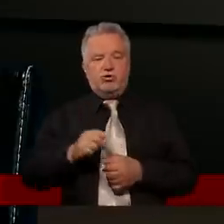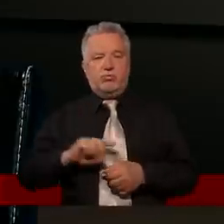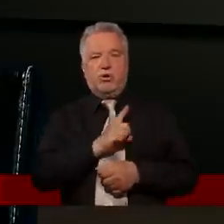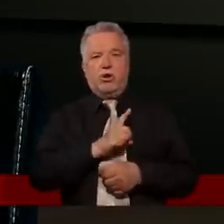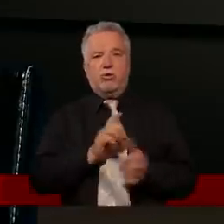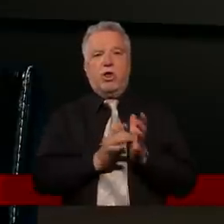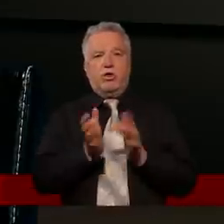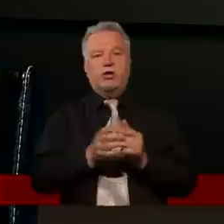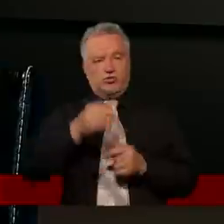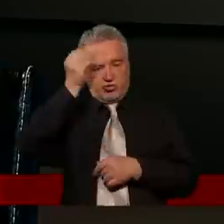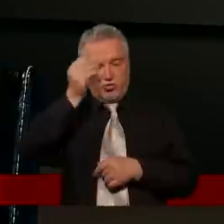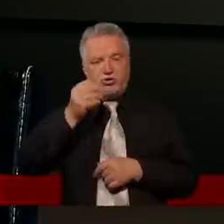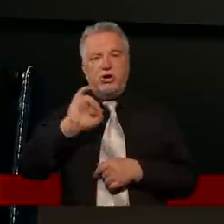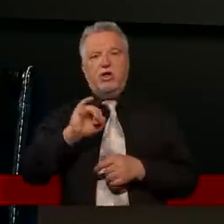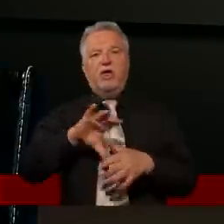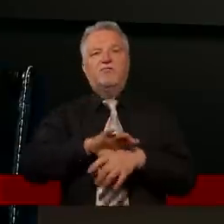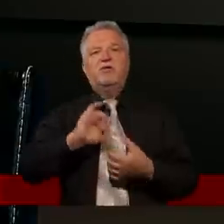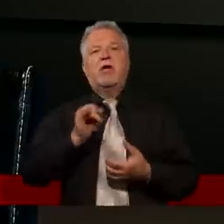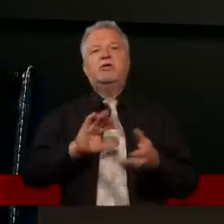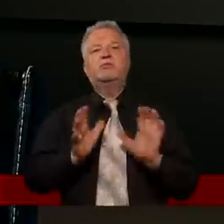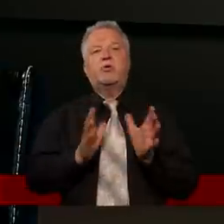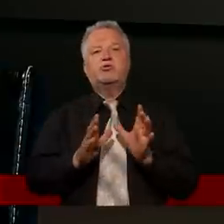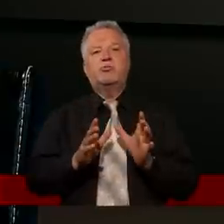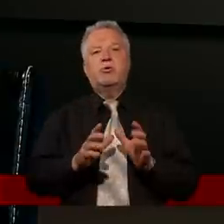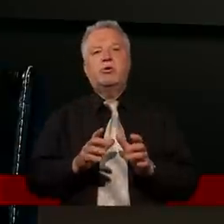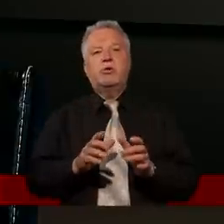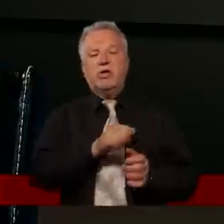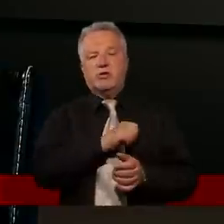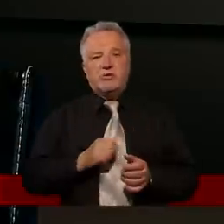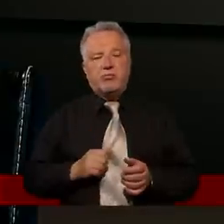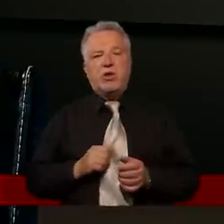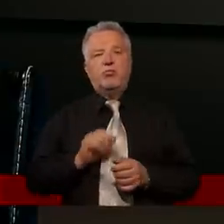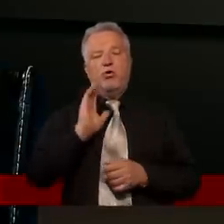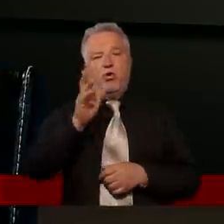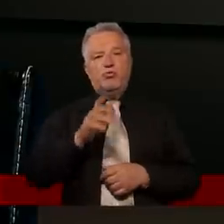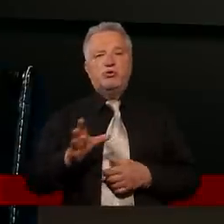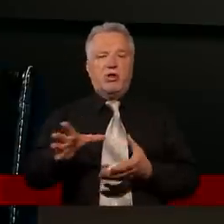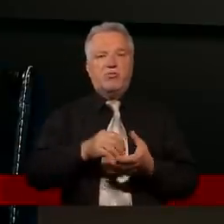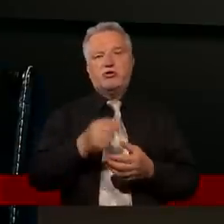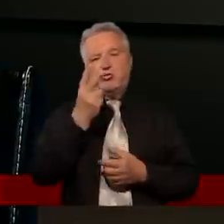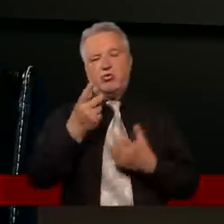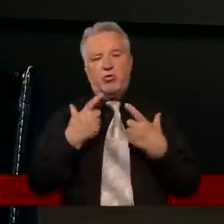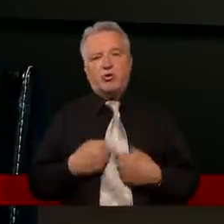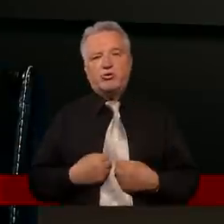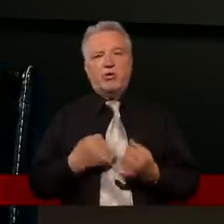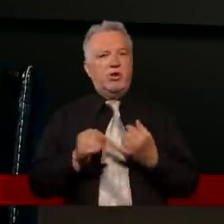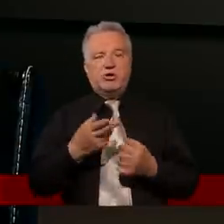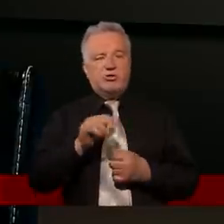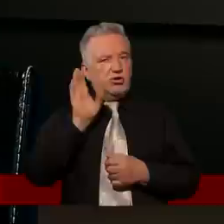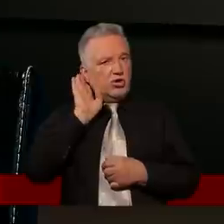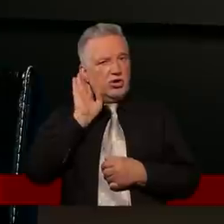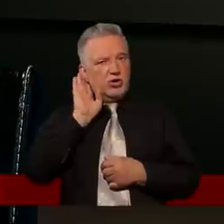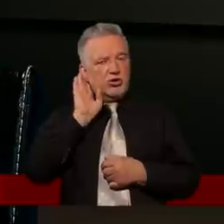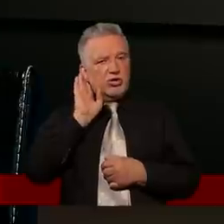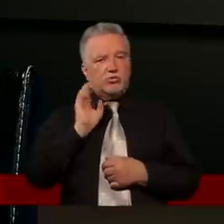nas uczy, w jaki sposób. Najpierw iść ty, potem weź brata, a jeżeli nie słucha ciebie, nie słucha